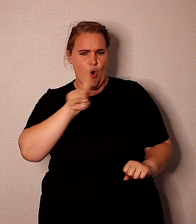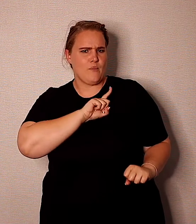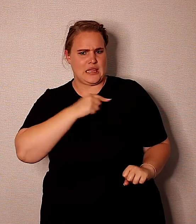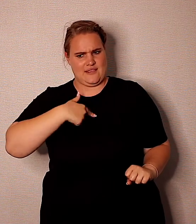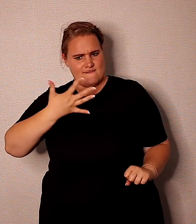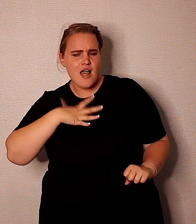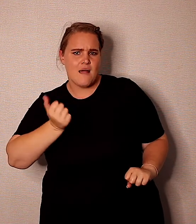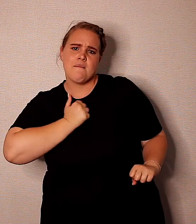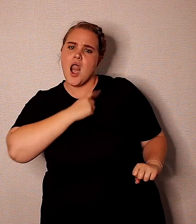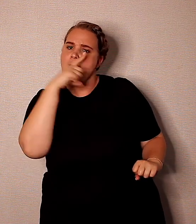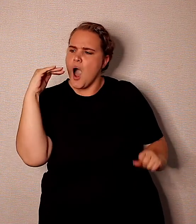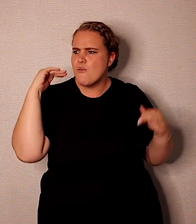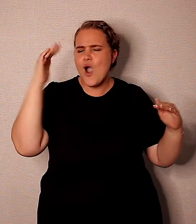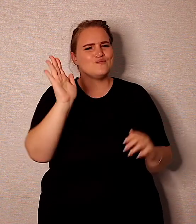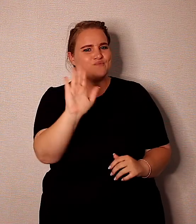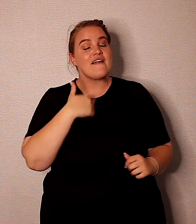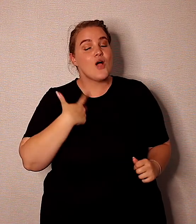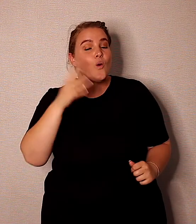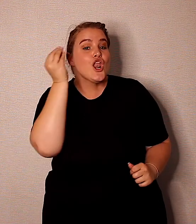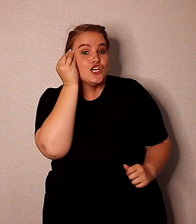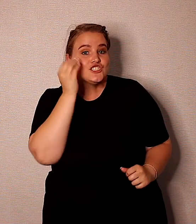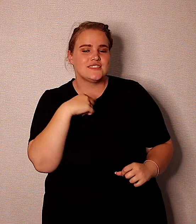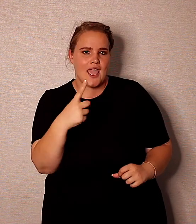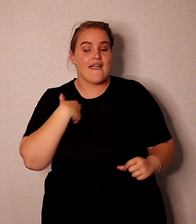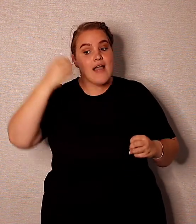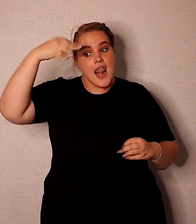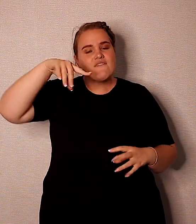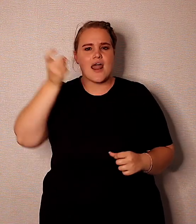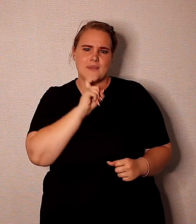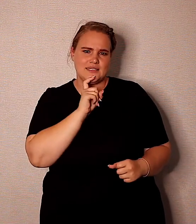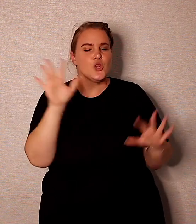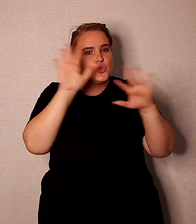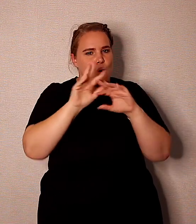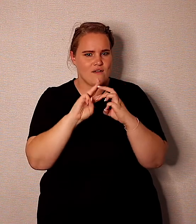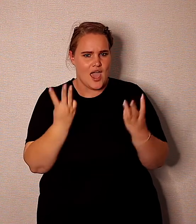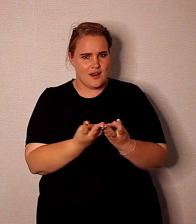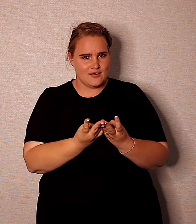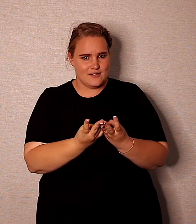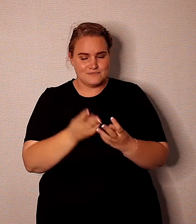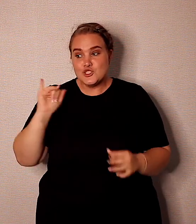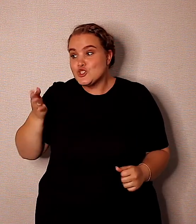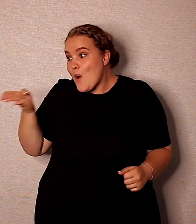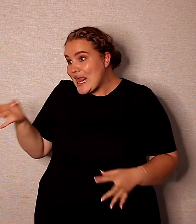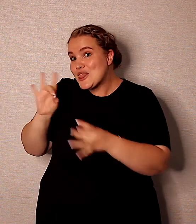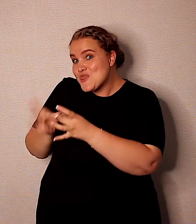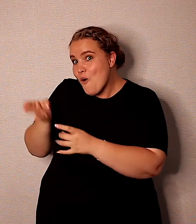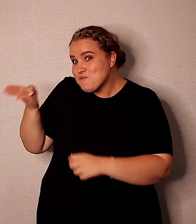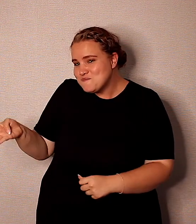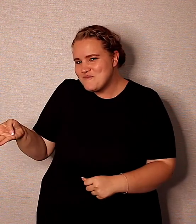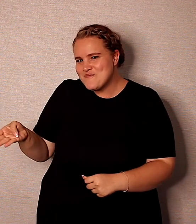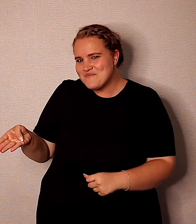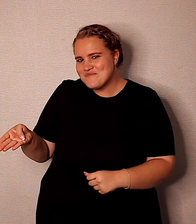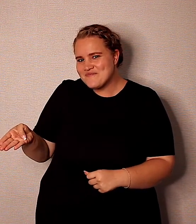nie omdat ons sê, ons wil ons naam verkondig, en ons wil die goeie nies verkondig, en ons wil licht vir ander mense bring in die donker wereld. Julien is hier